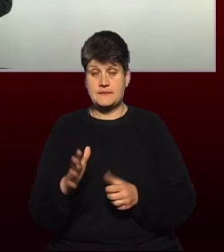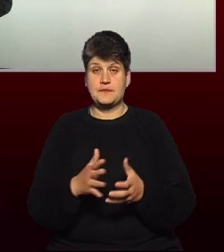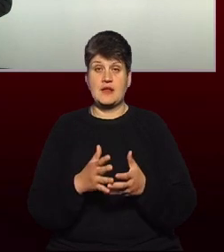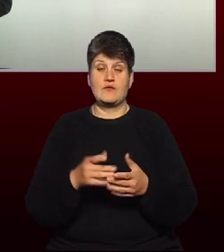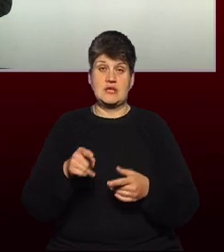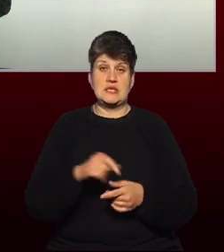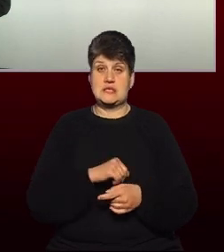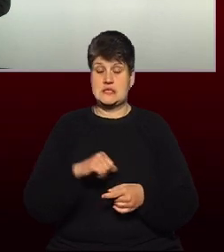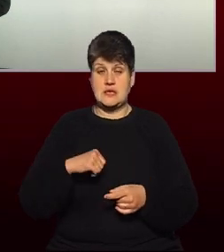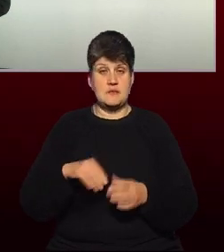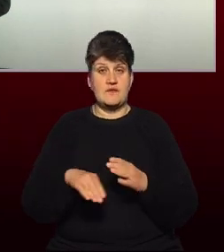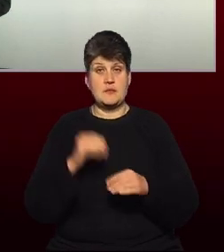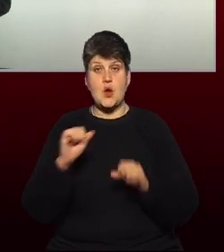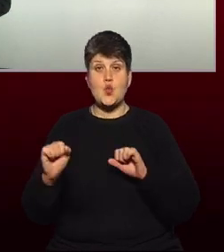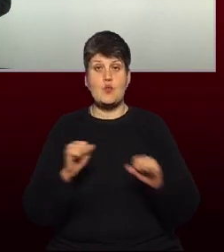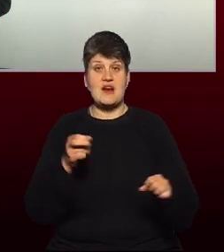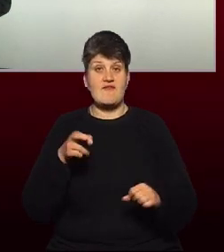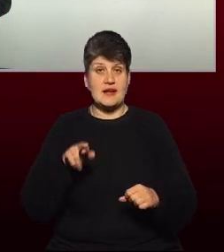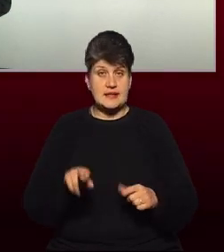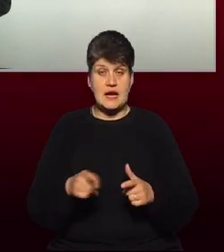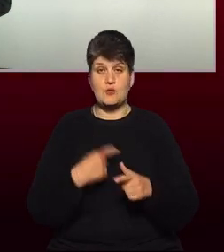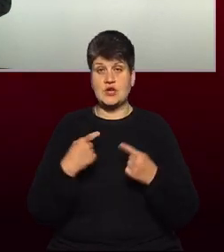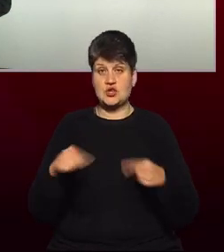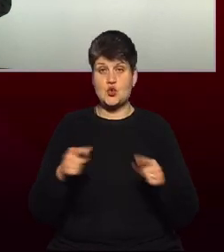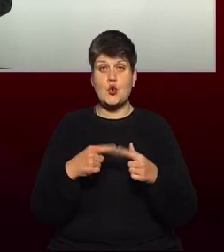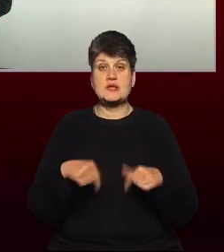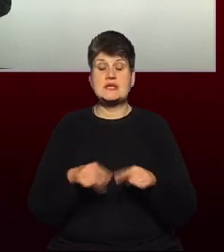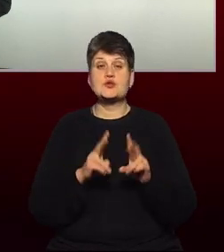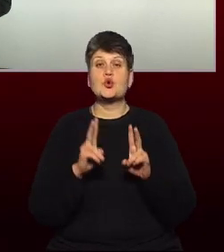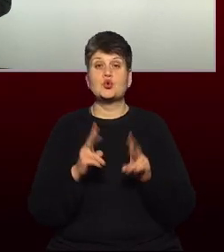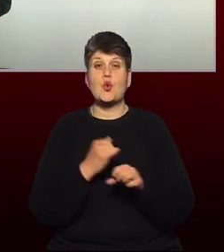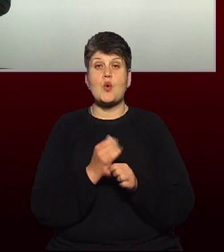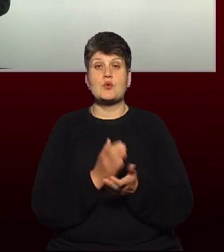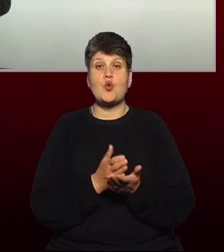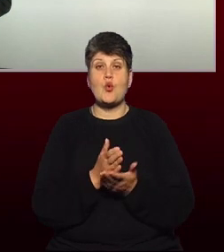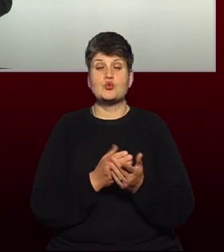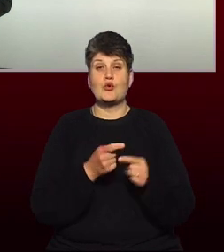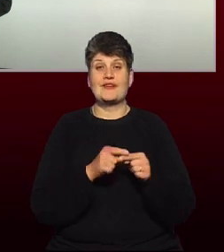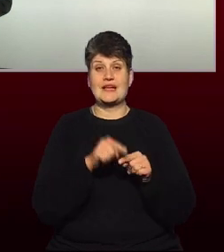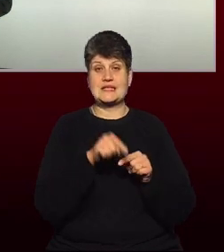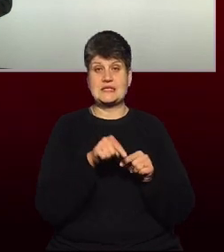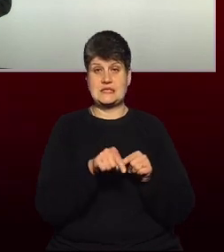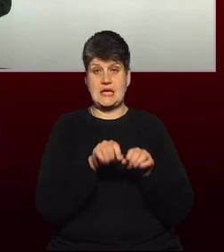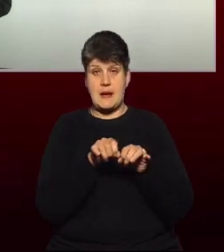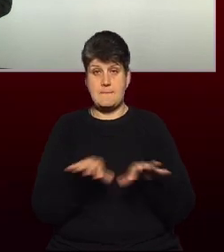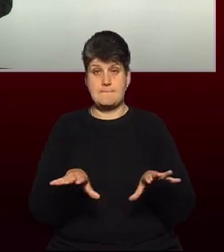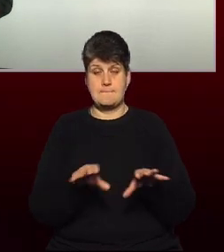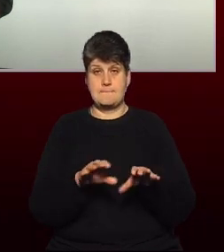або управителя, або іншу організацію, хто в них здійснює обслуговування цих мереж вже на контрактній основі.